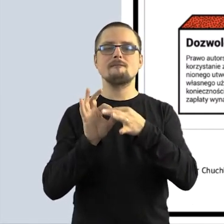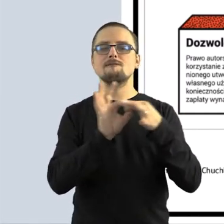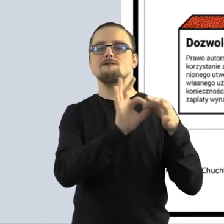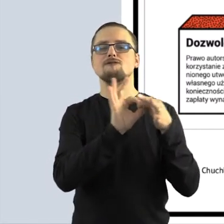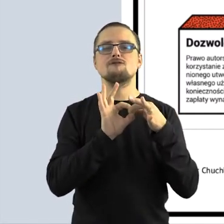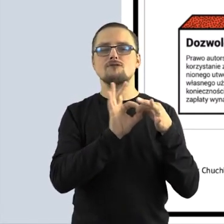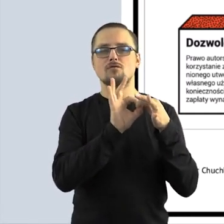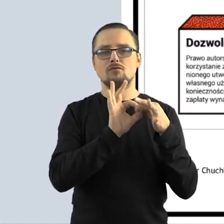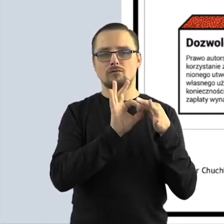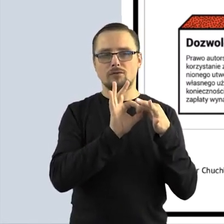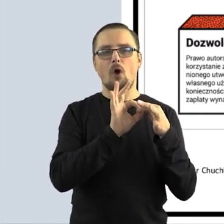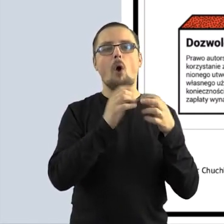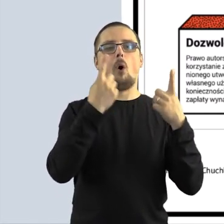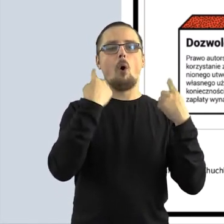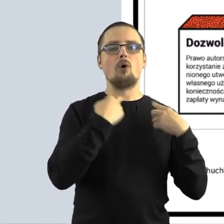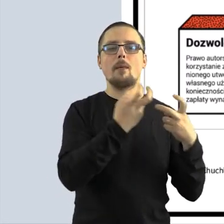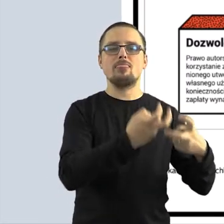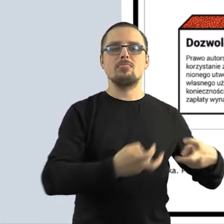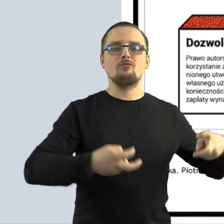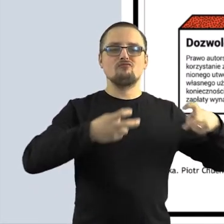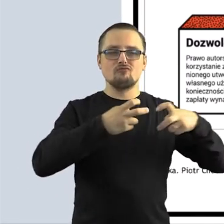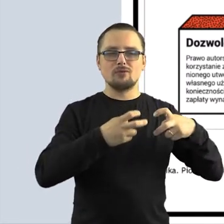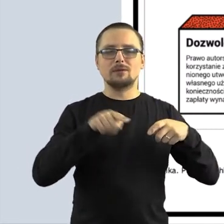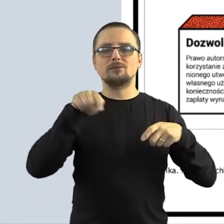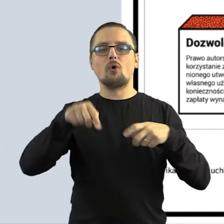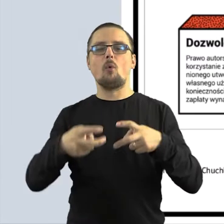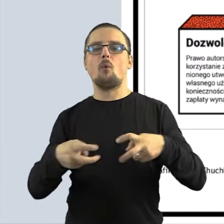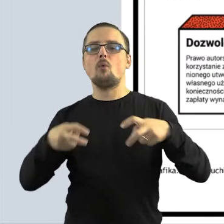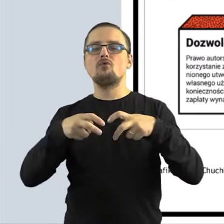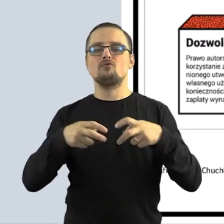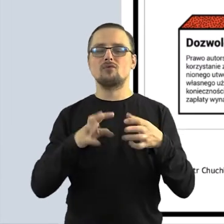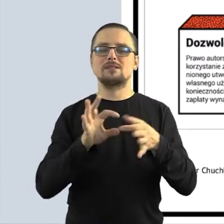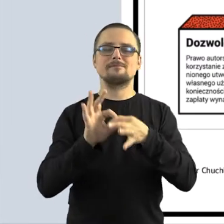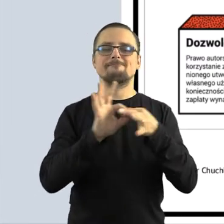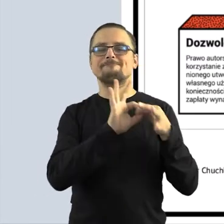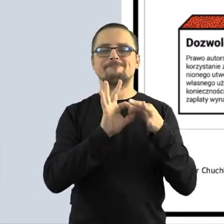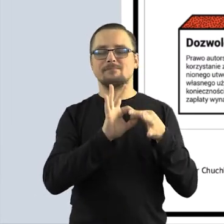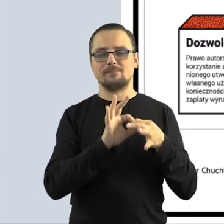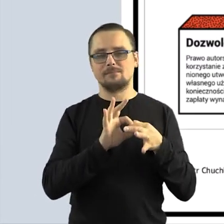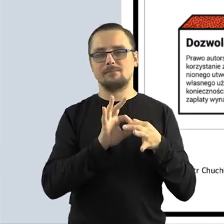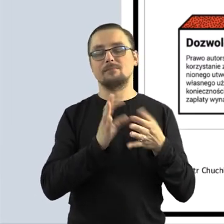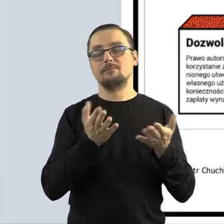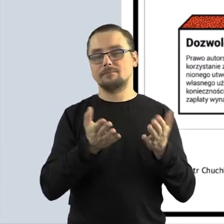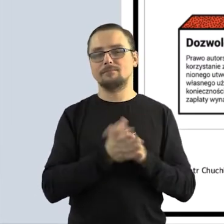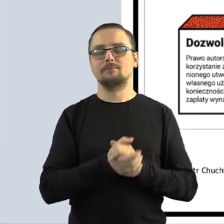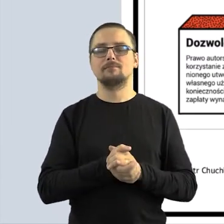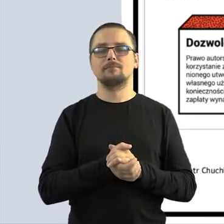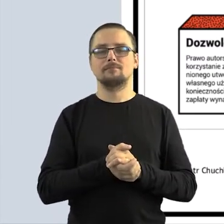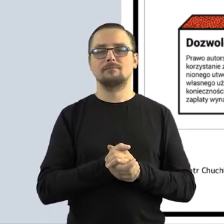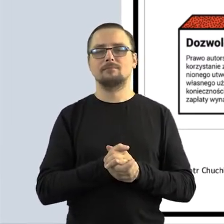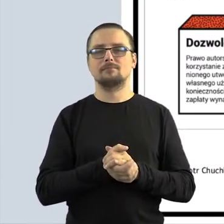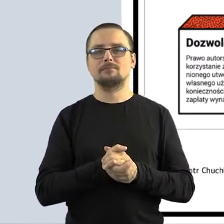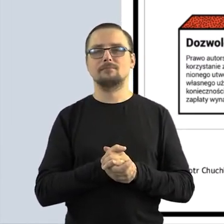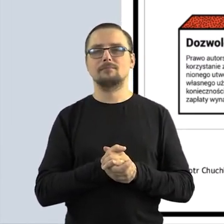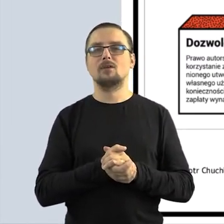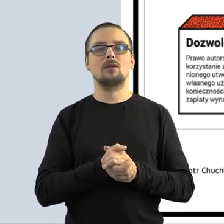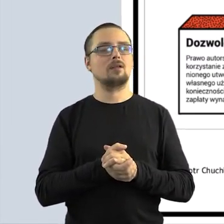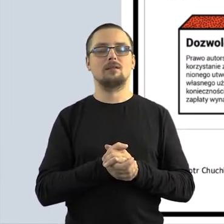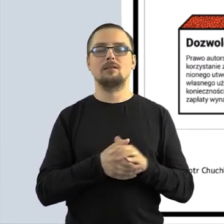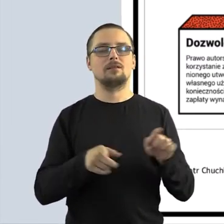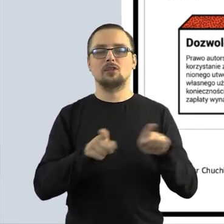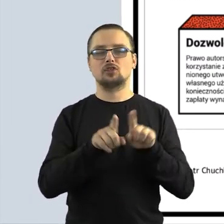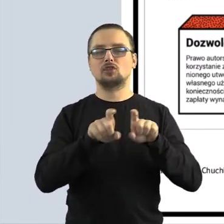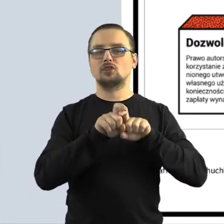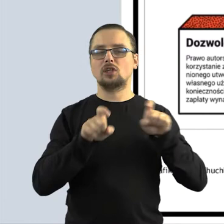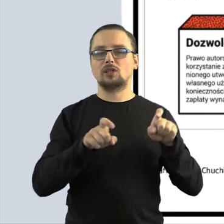twórcę utworu z jego utworem. To jest taka nierozerwalna więź i z tego wynika też to, że jest ona